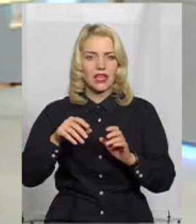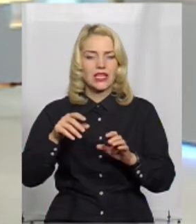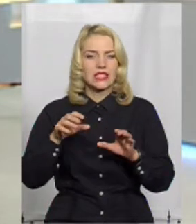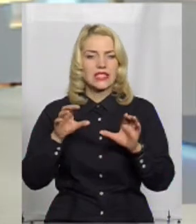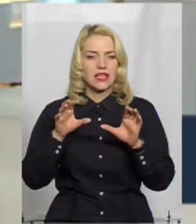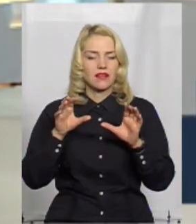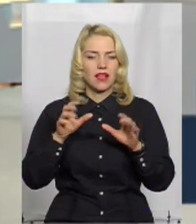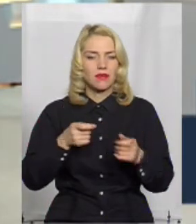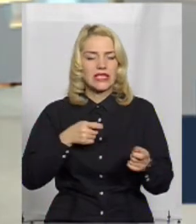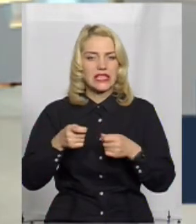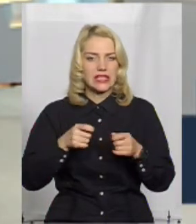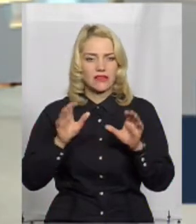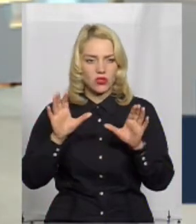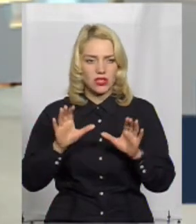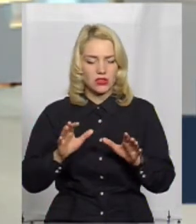кримінального.